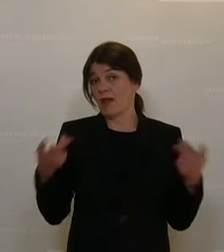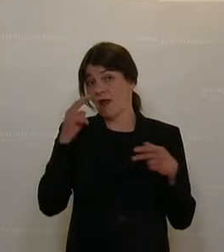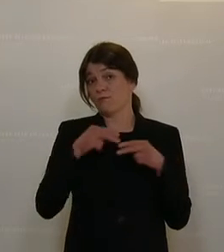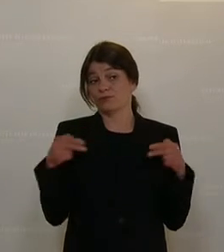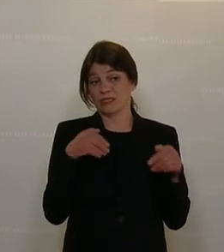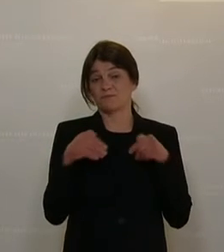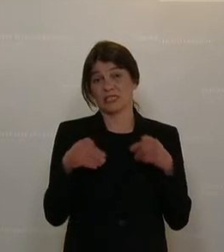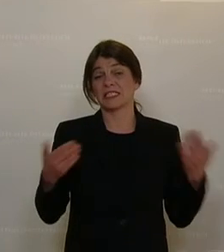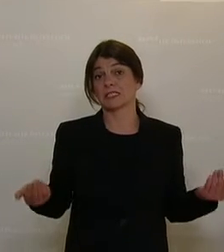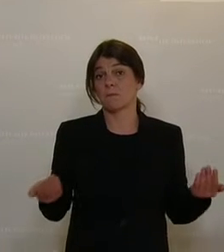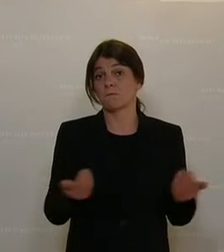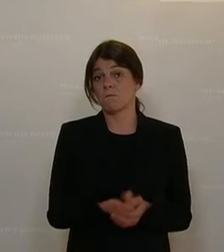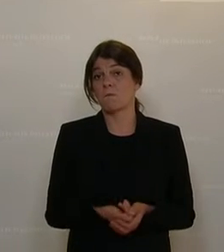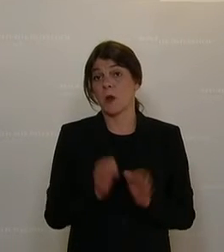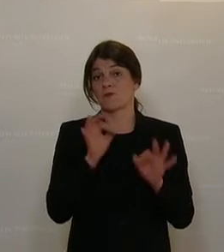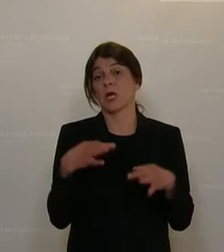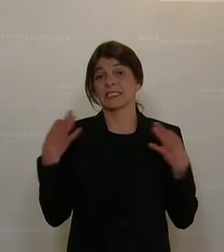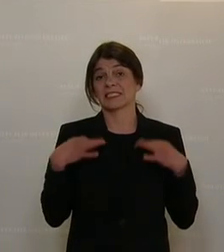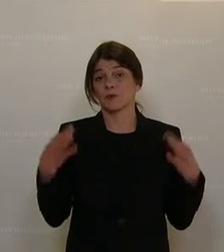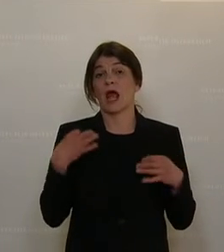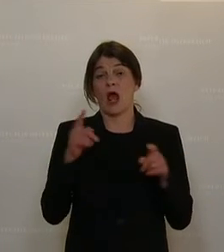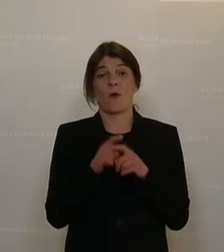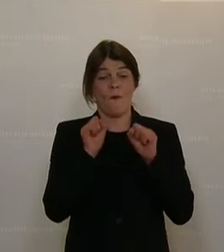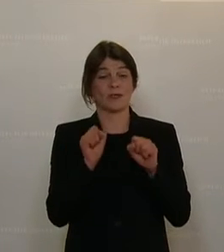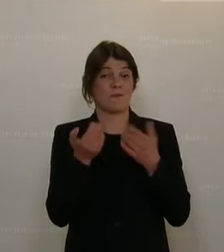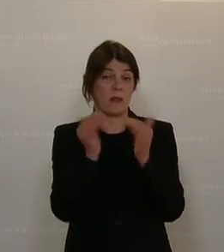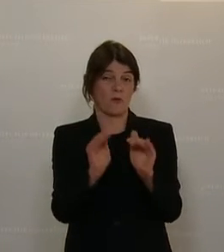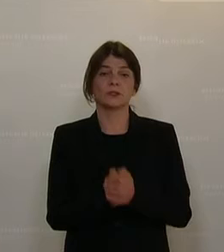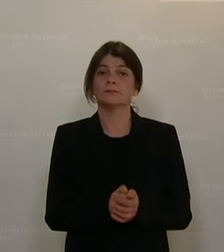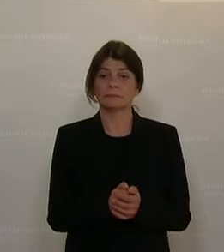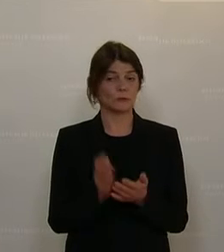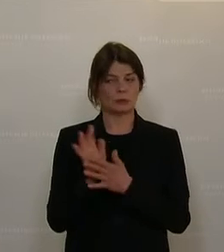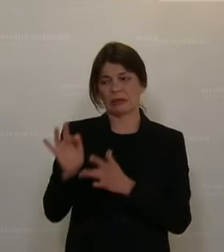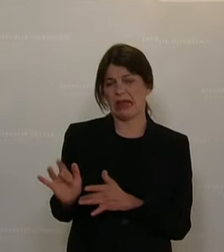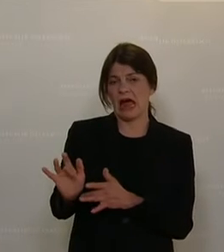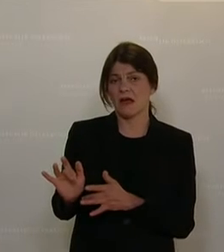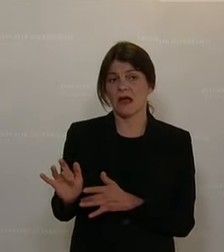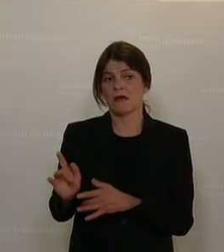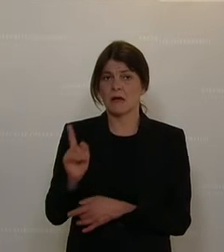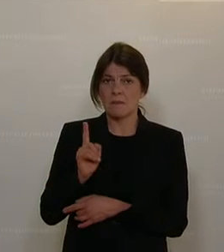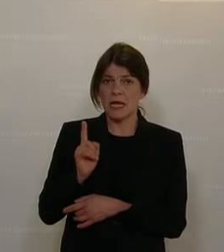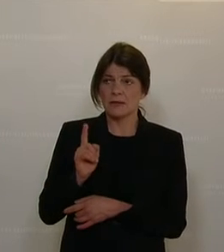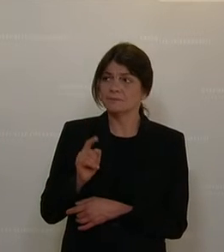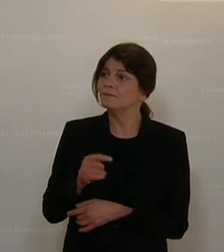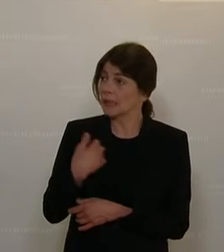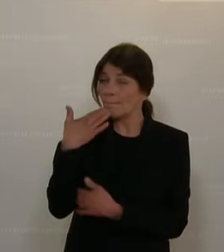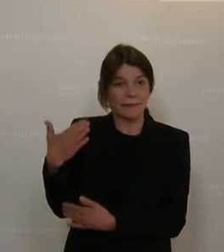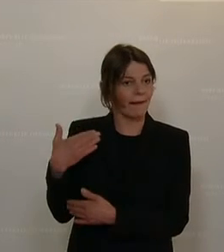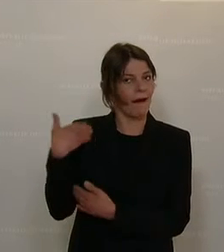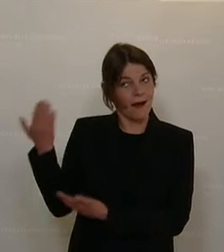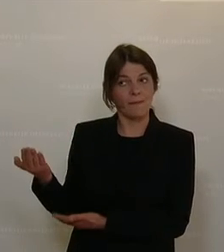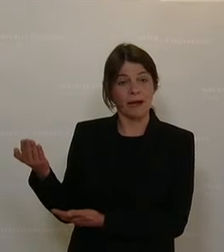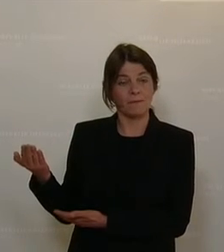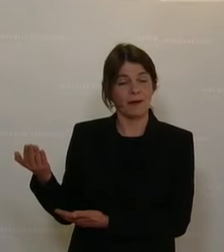der Herr Bundesminister für Gesundheit und Konsumentenschutz ist zwar da, ist momentan nicht. Ich bedanke mich einmal bei ihm